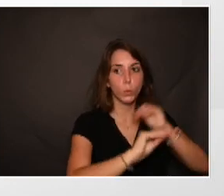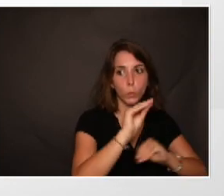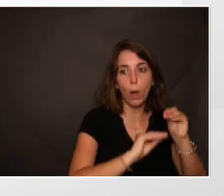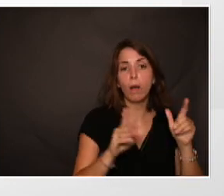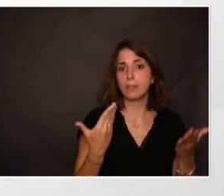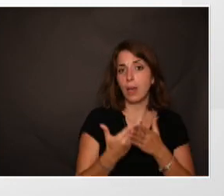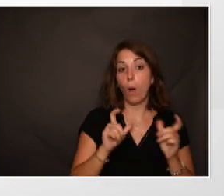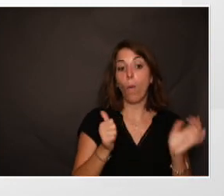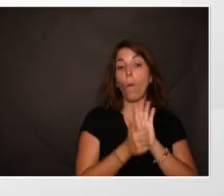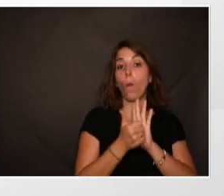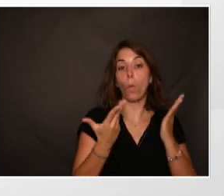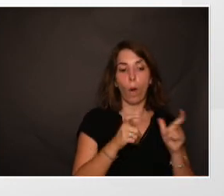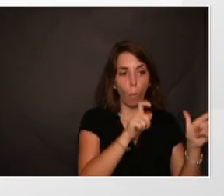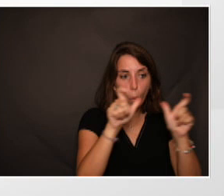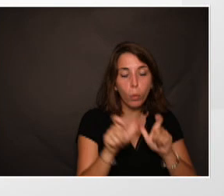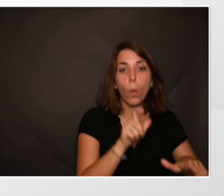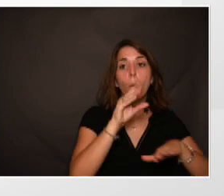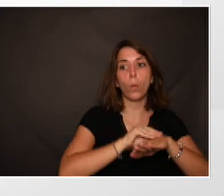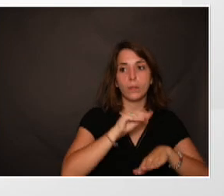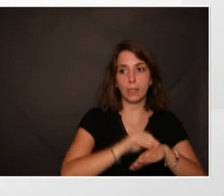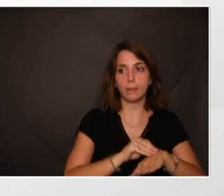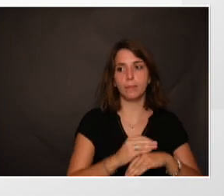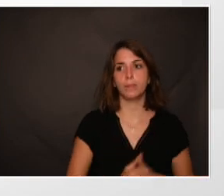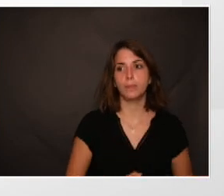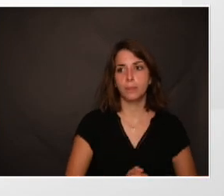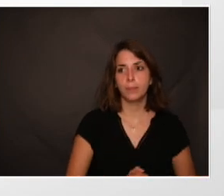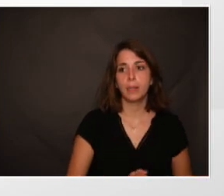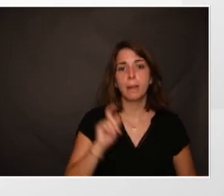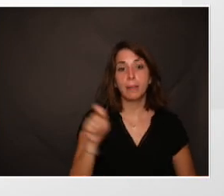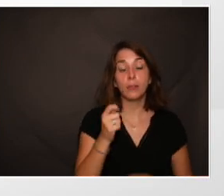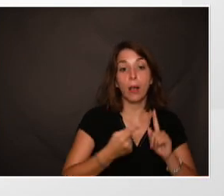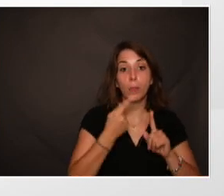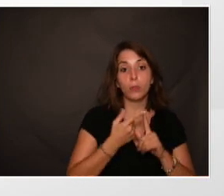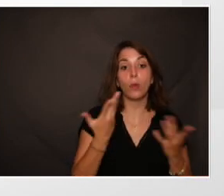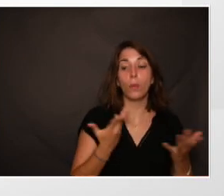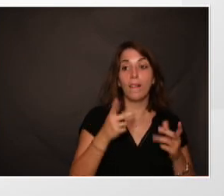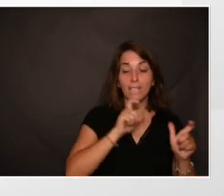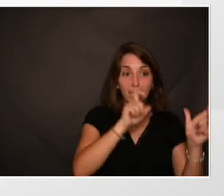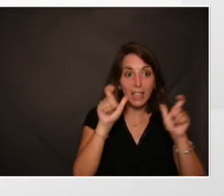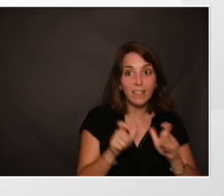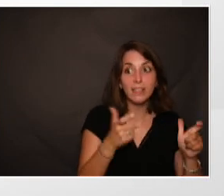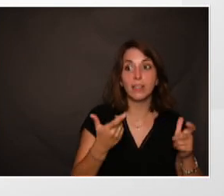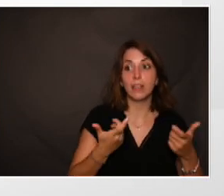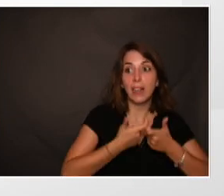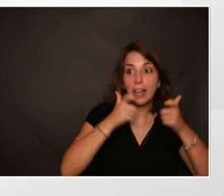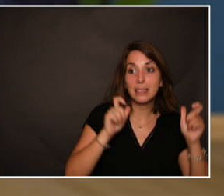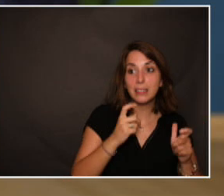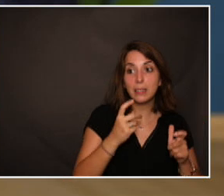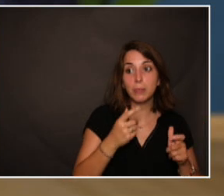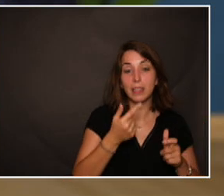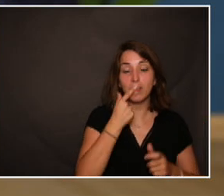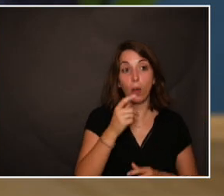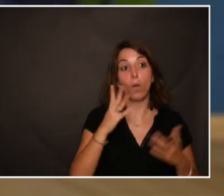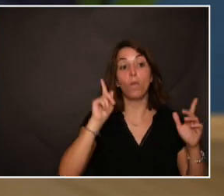contrôle et il peut conseiller. Ce qui est important, évidemment, c'est de vérifier l'accessibilité et au lieu,'est-à-dire trouver un